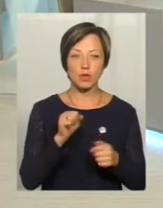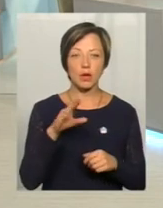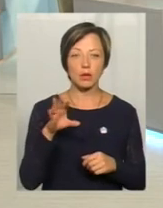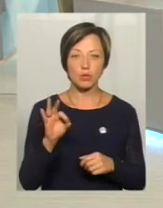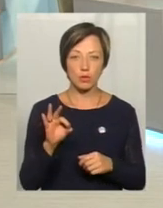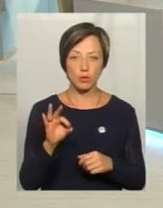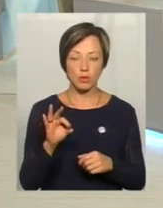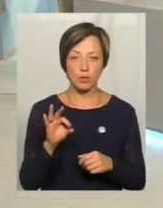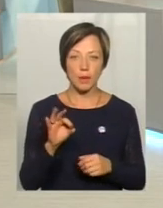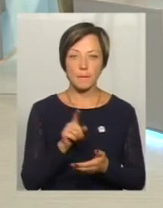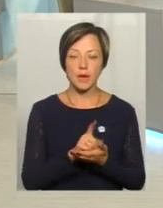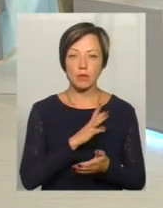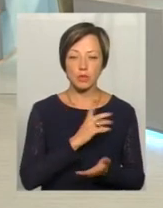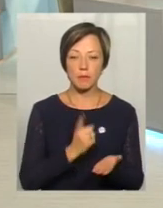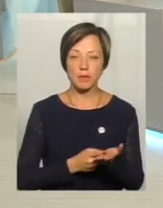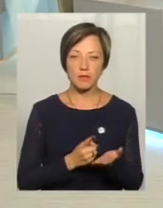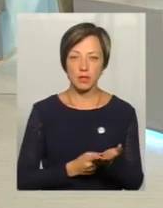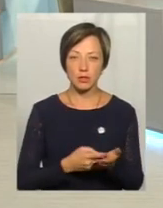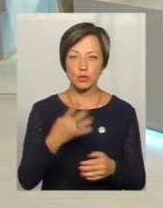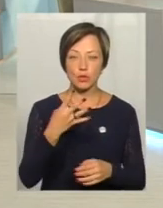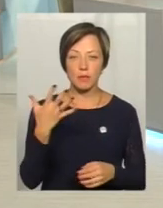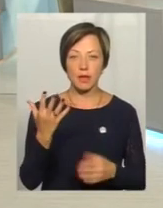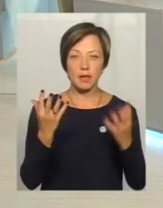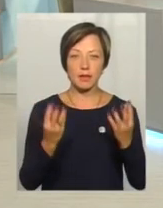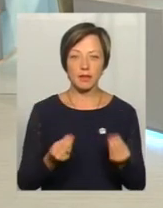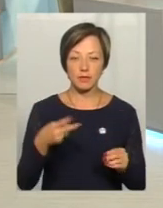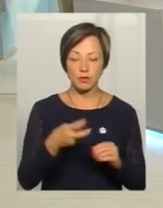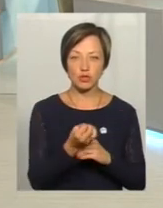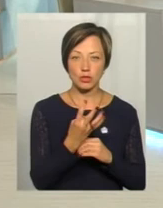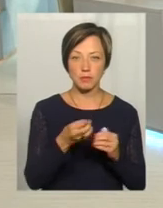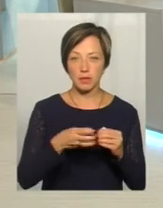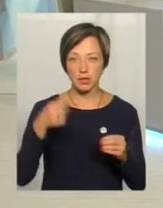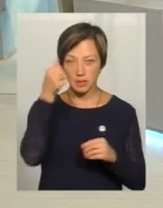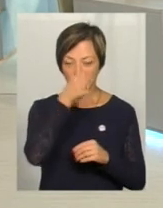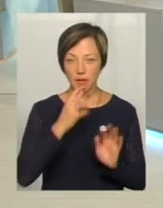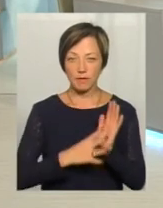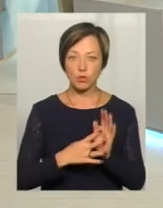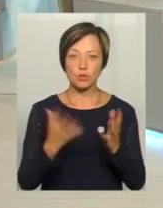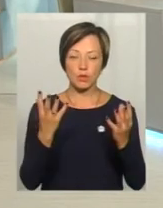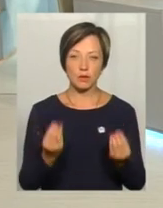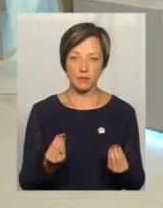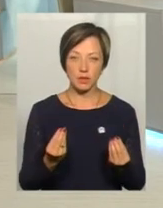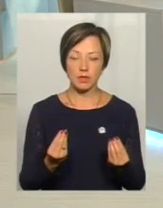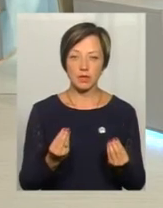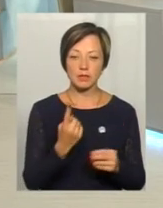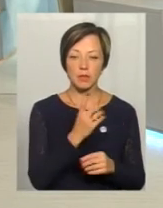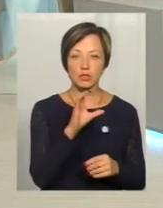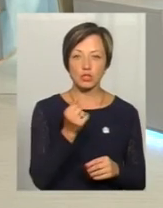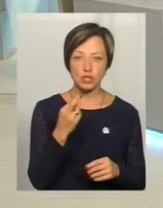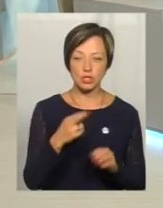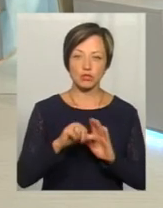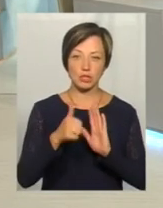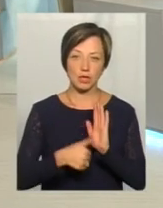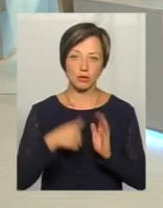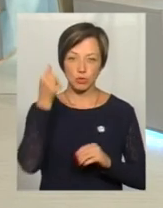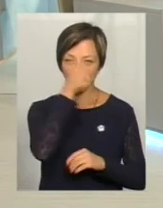операції має бути підтверджений 45 днів 2014-2015 рік і 90 днів з 1 січня 2016